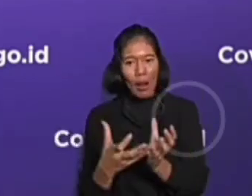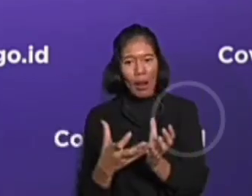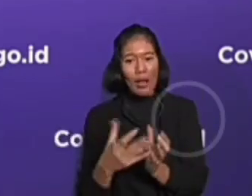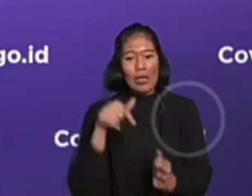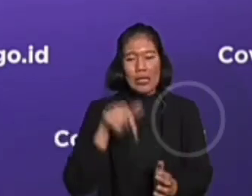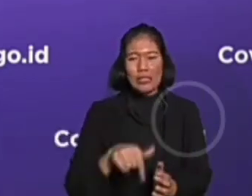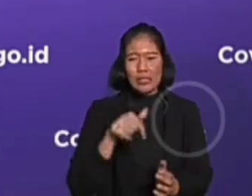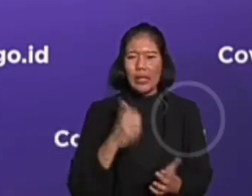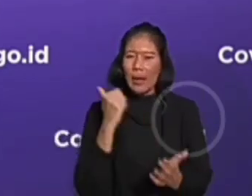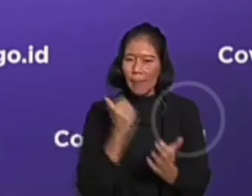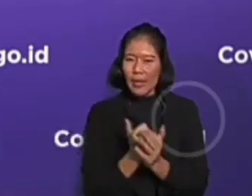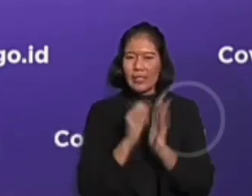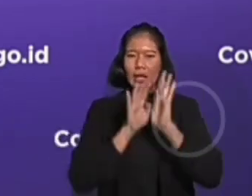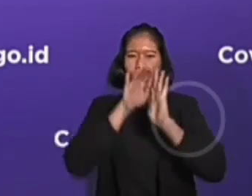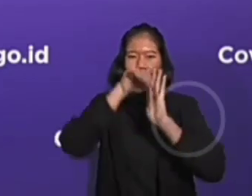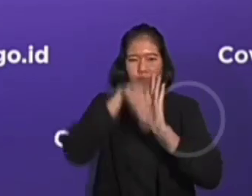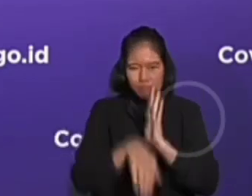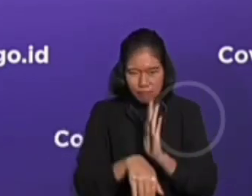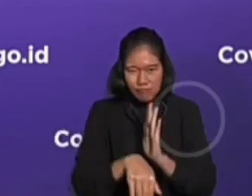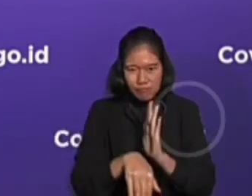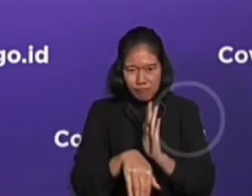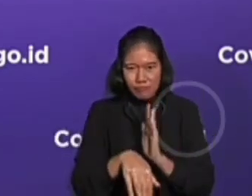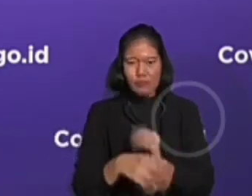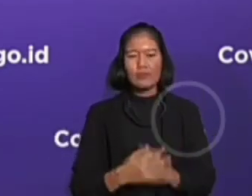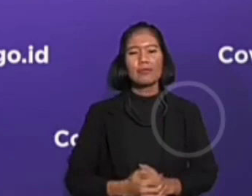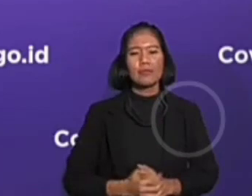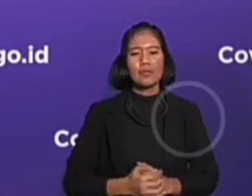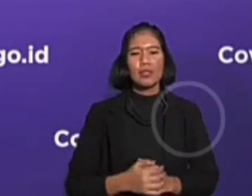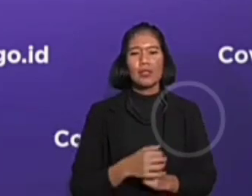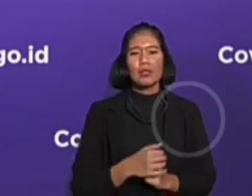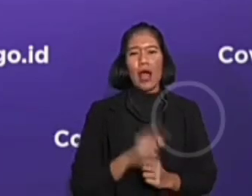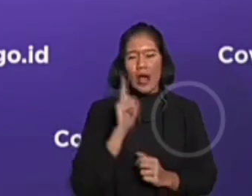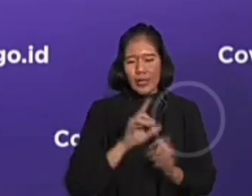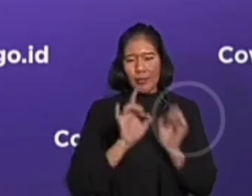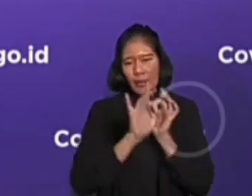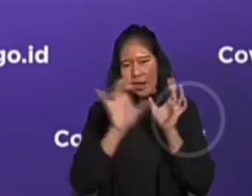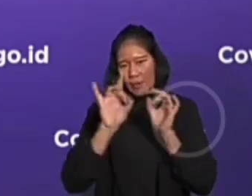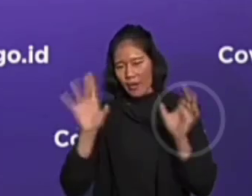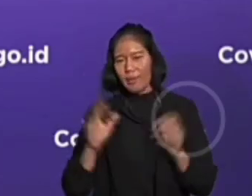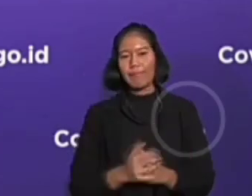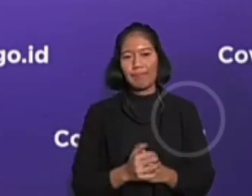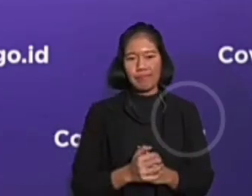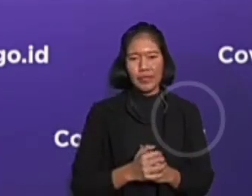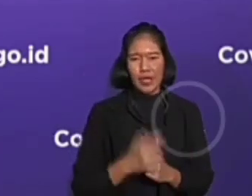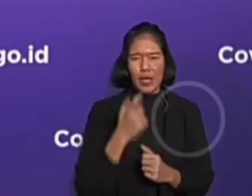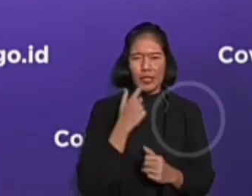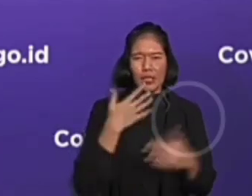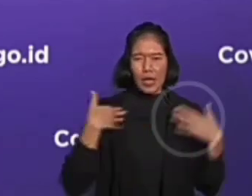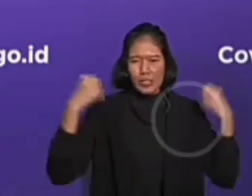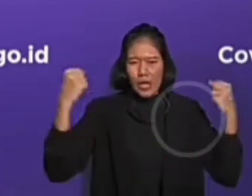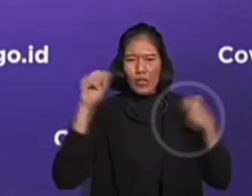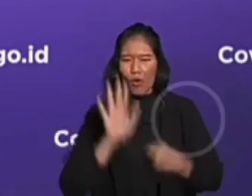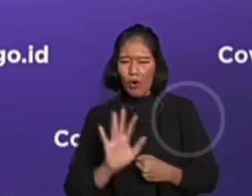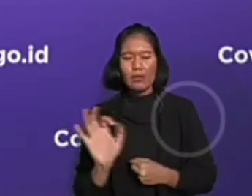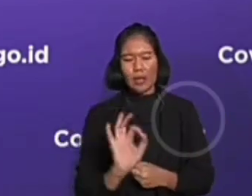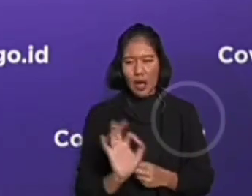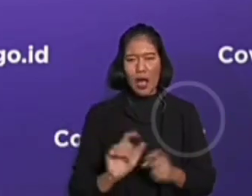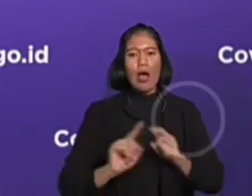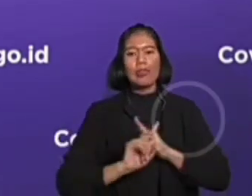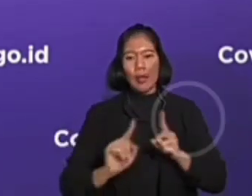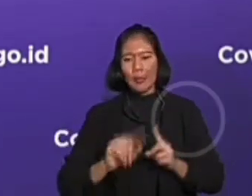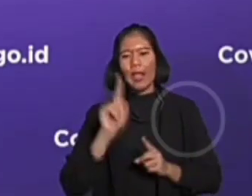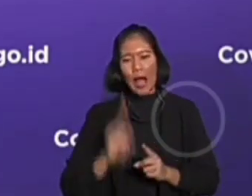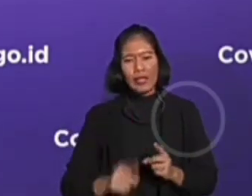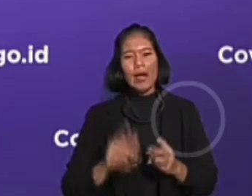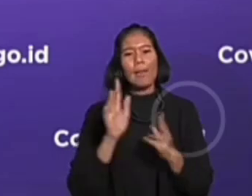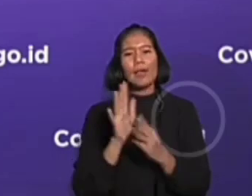dipastikan mengalami pergeseran dengan berbagai variable. Tidak hanya masalah kesehatan masyarakat yang menjadi isu